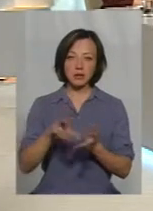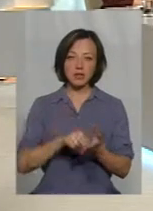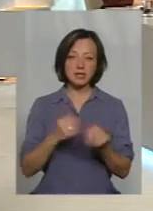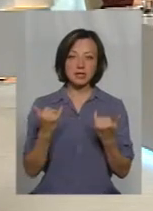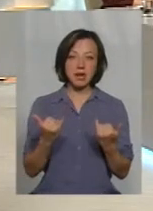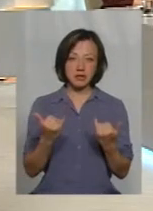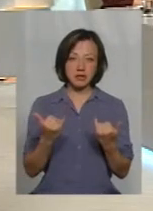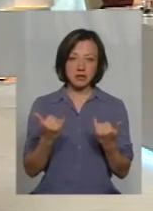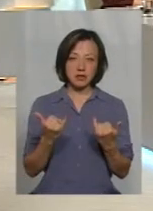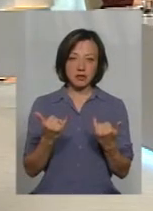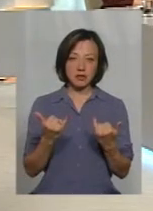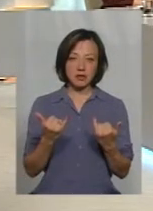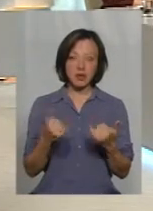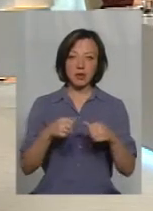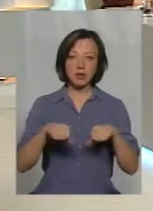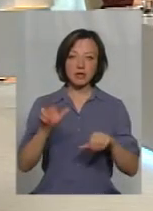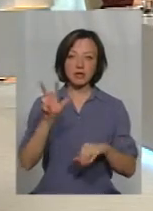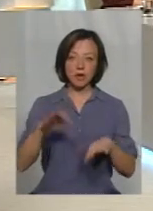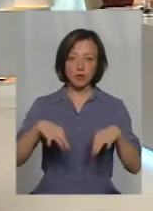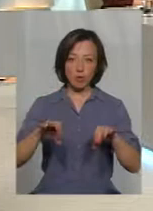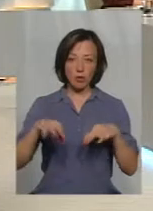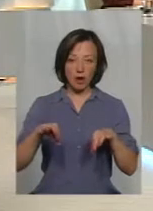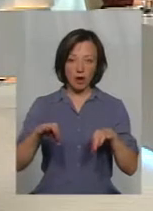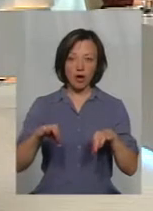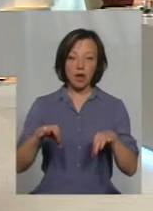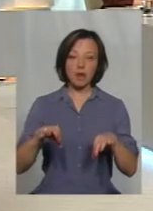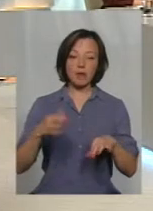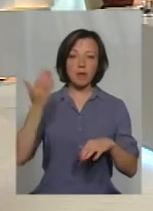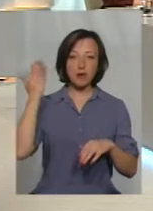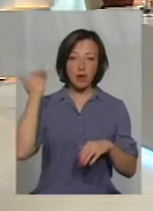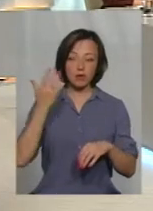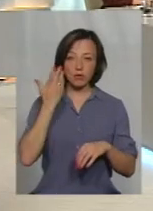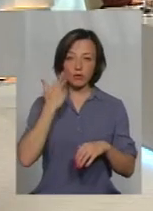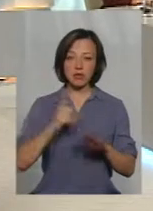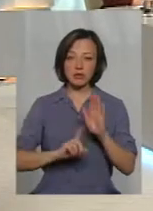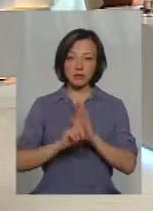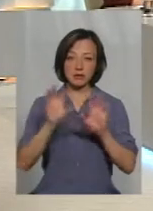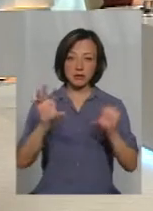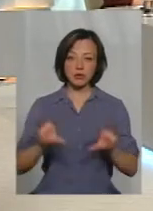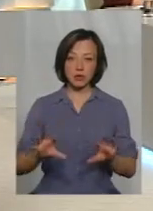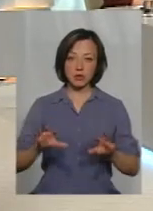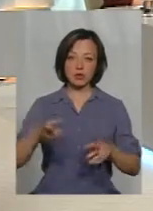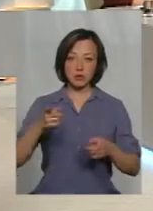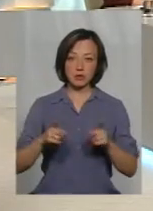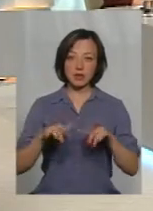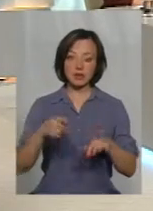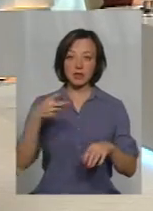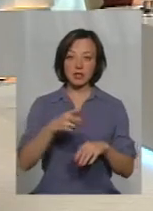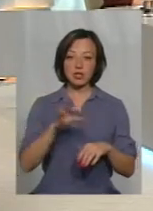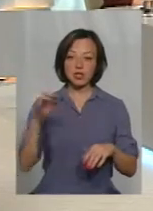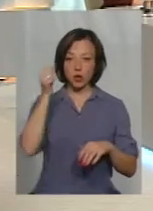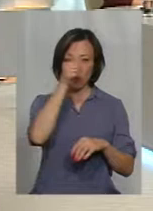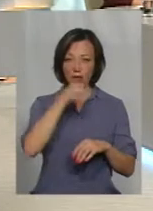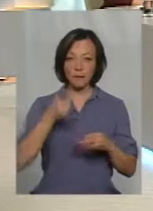це зараз їх, як ви сказали, на комісії три автомобіля. Попередньо, коли набув закон дії в 2000-х